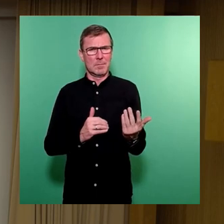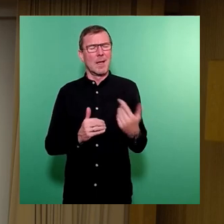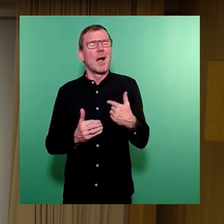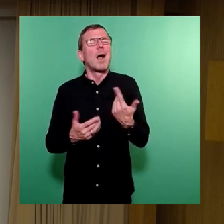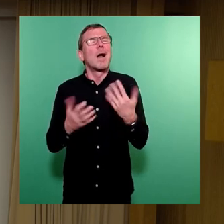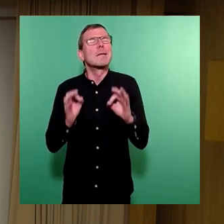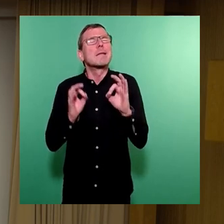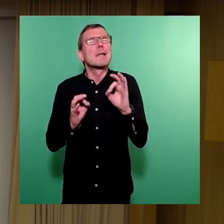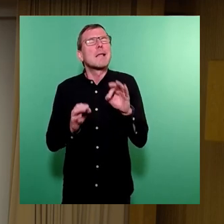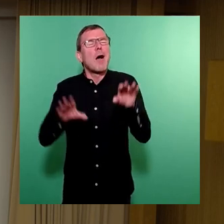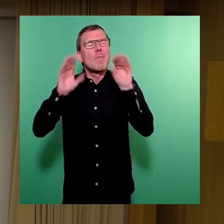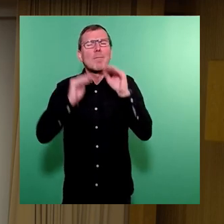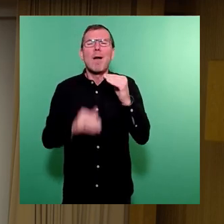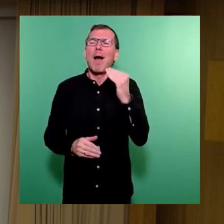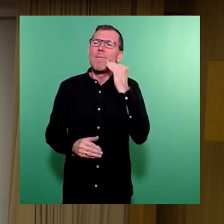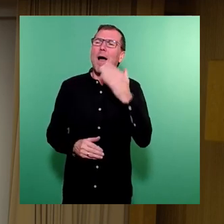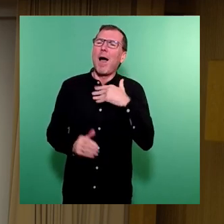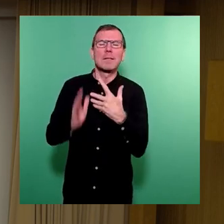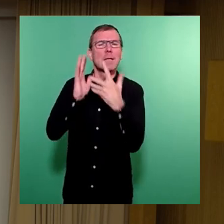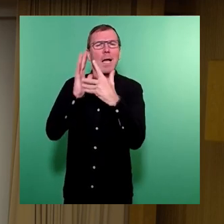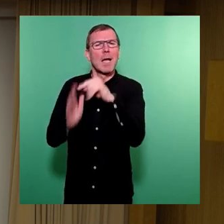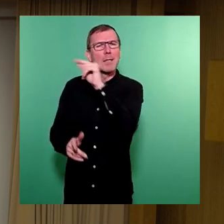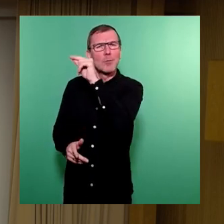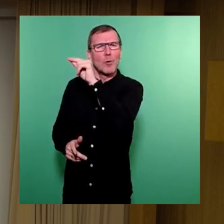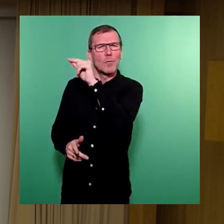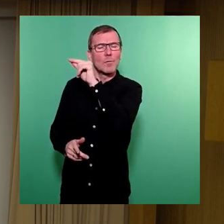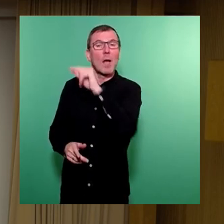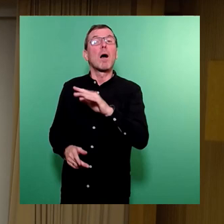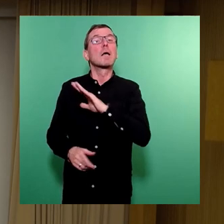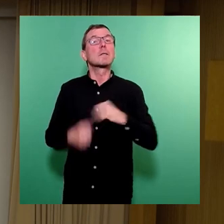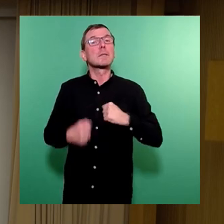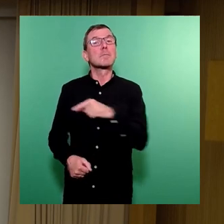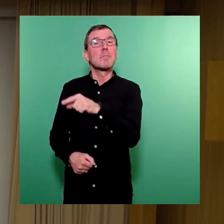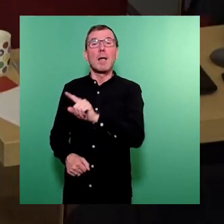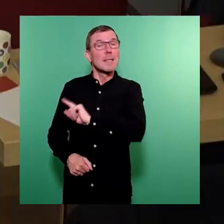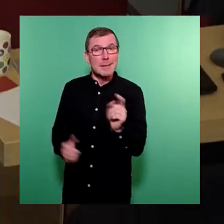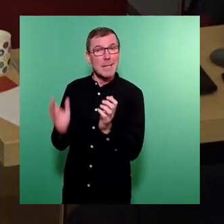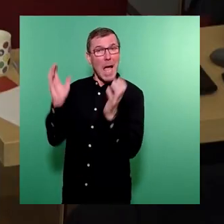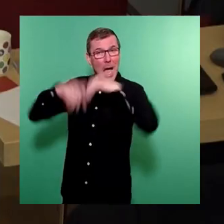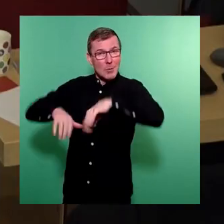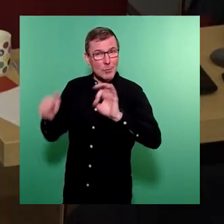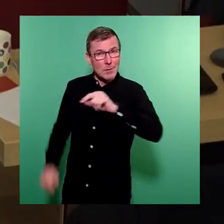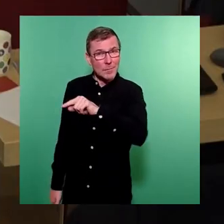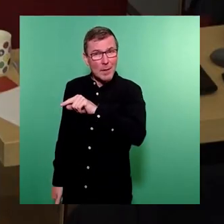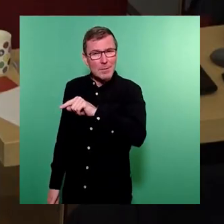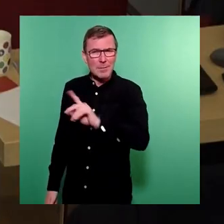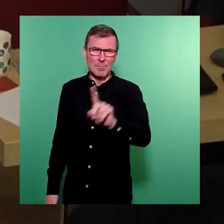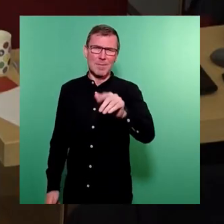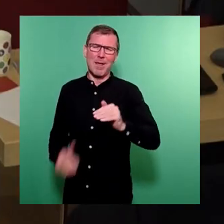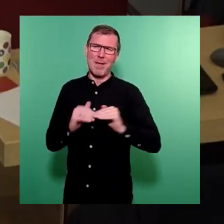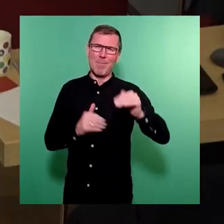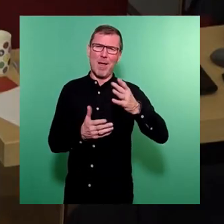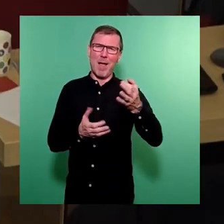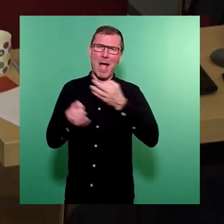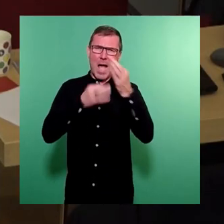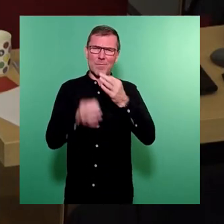mitgekriegt, wer das jetzt geprüft hatte, aber dass das Sachsenbad nicht einsturzgefährdet ist. Es gab mehrere Anfragen